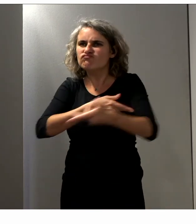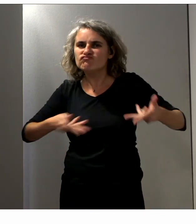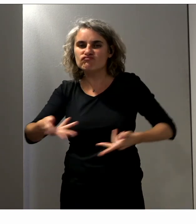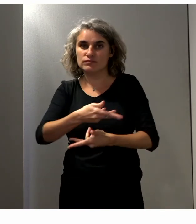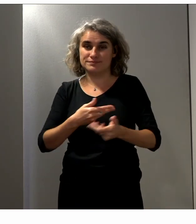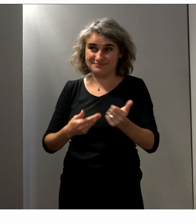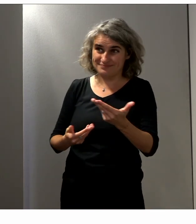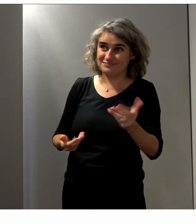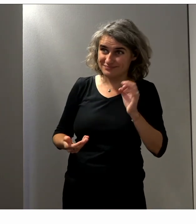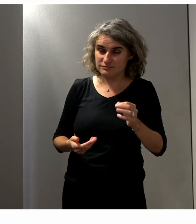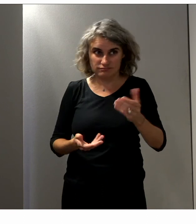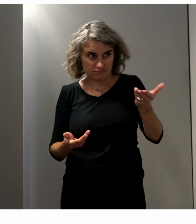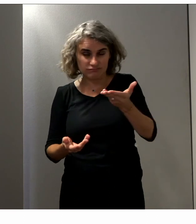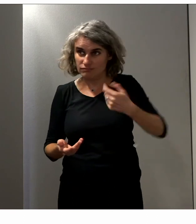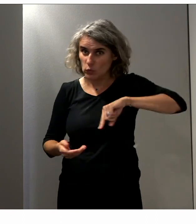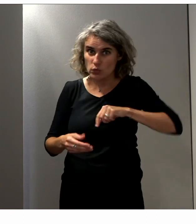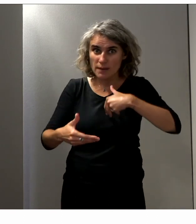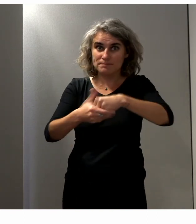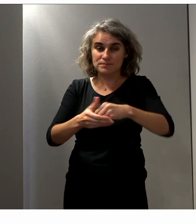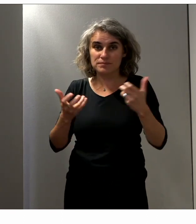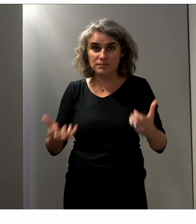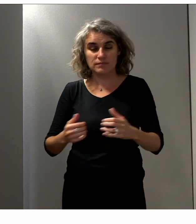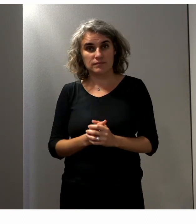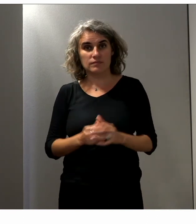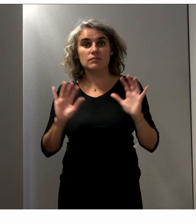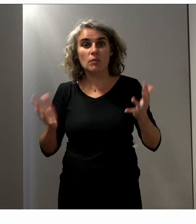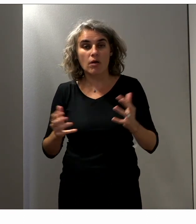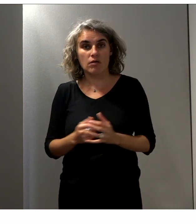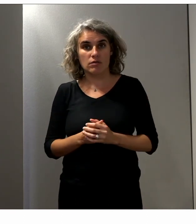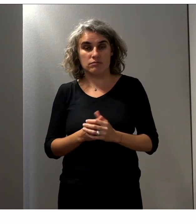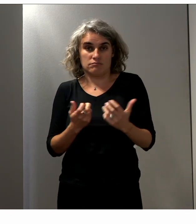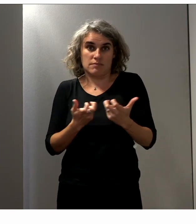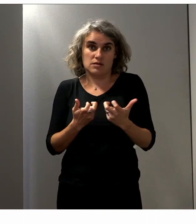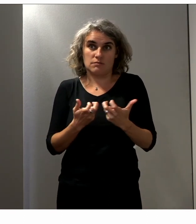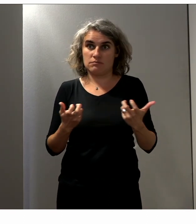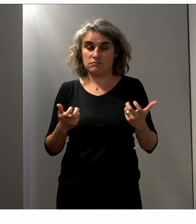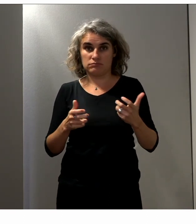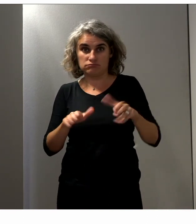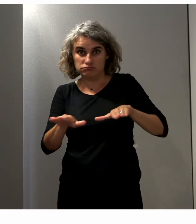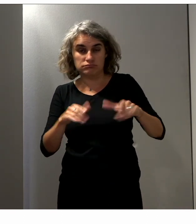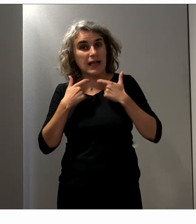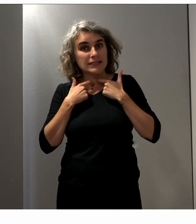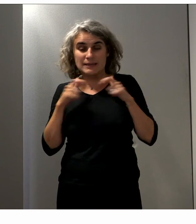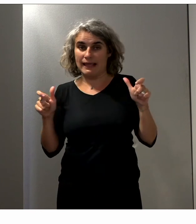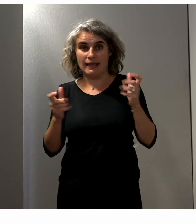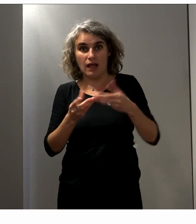à participer à ces débats. Donc soit en mettant en place des dispositifs d'accessibilité de